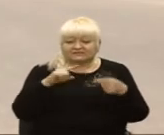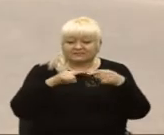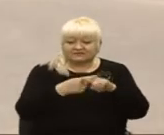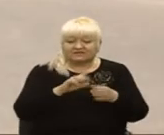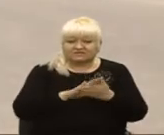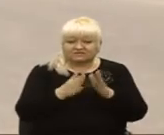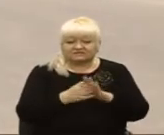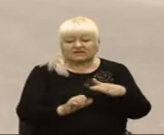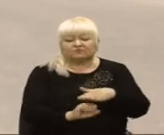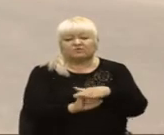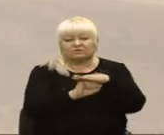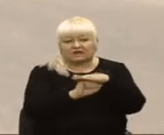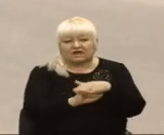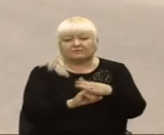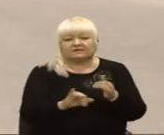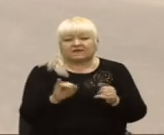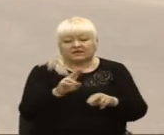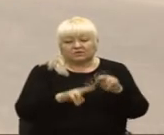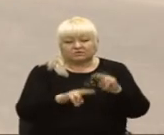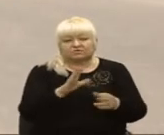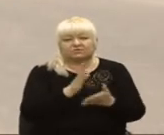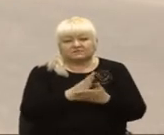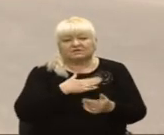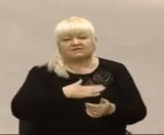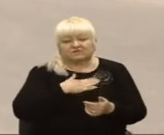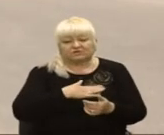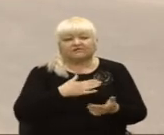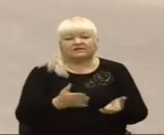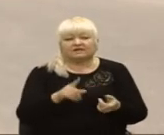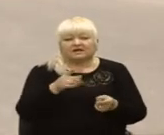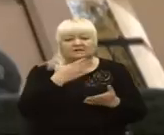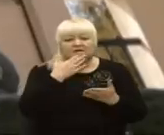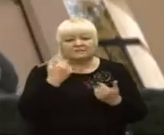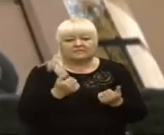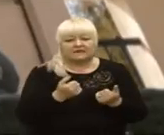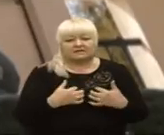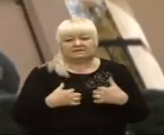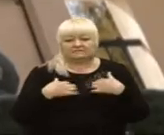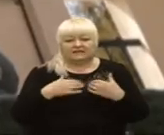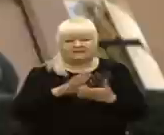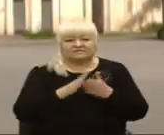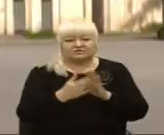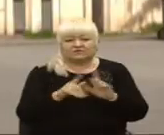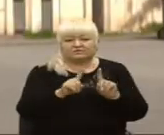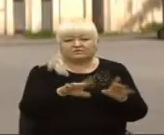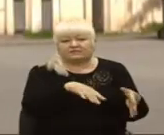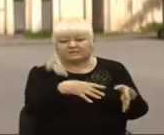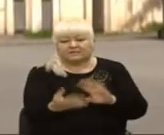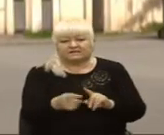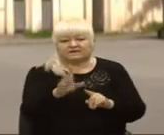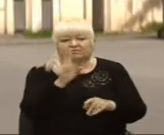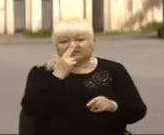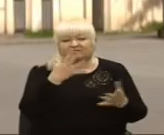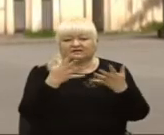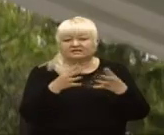фундаменту, стан самої конструкції є достатньо задовільний. Тобто там немає критичної ситуації, при якій б вона падала. Вона буде виглядати